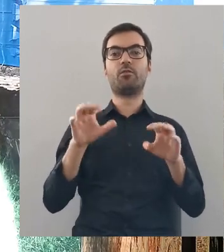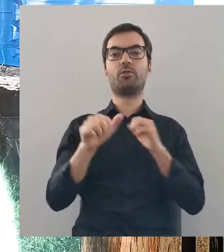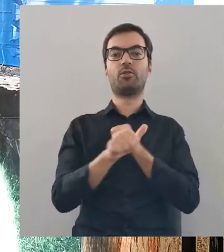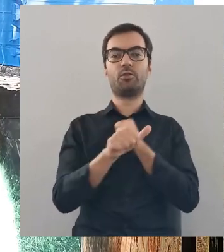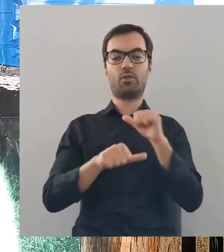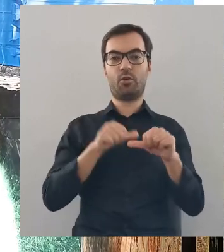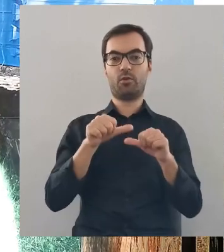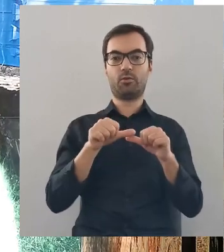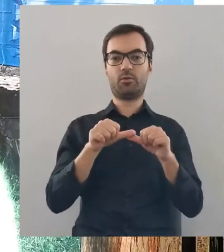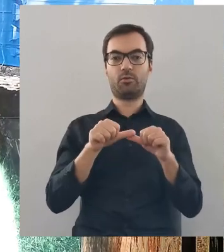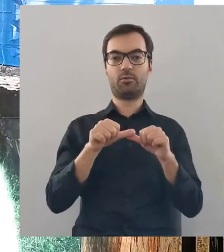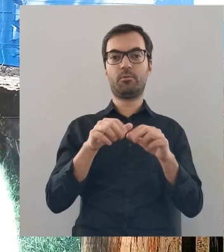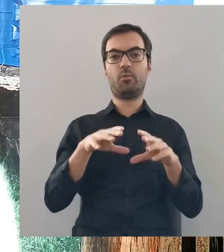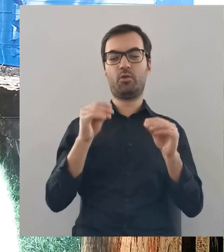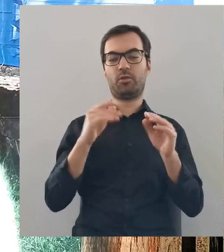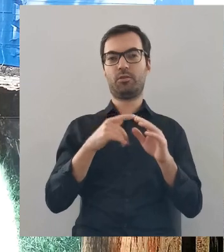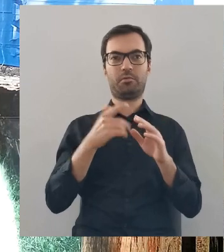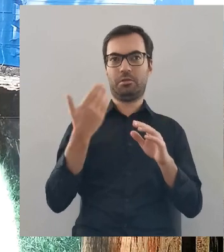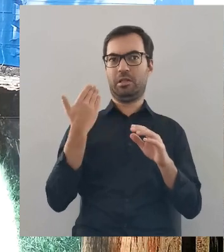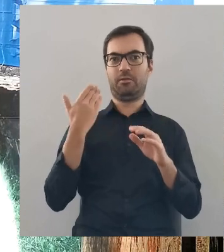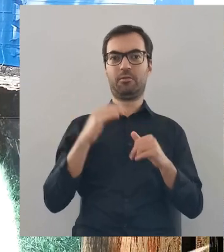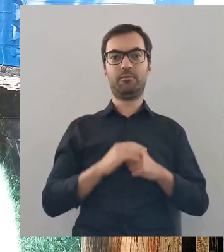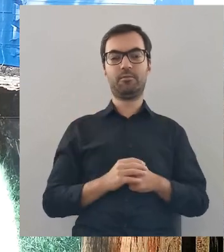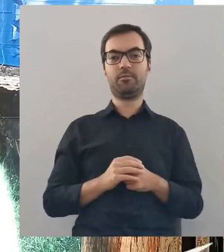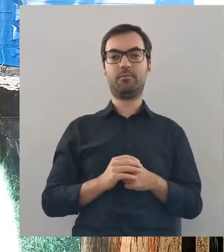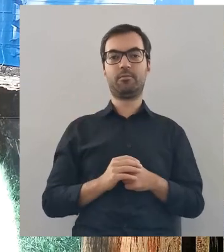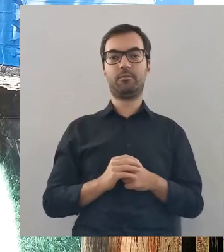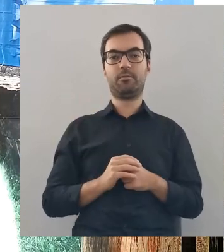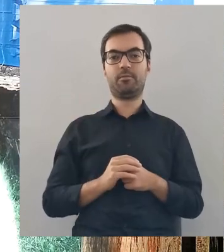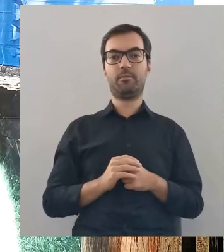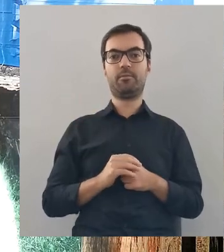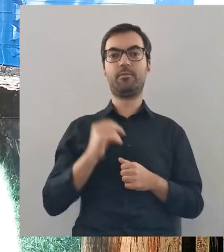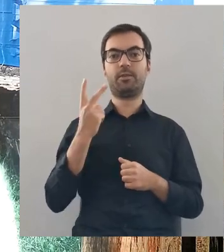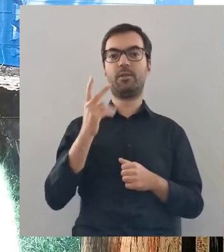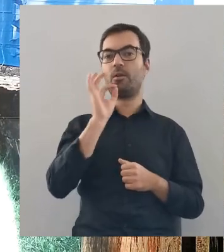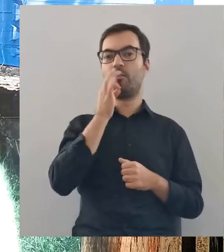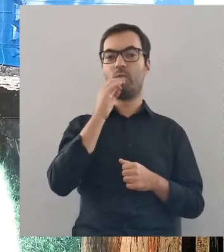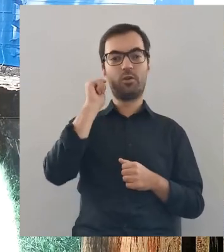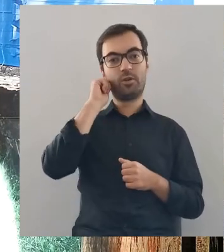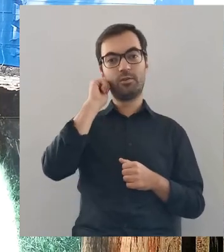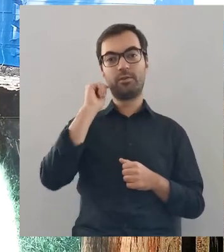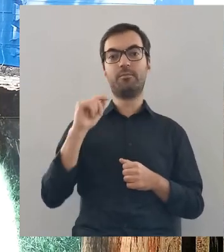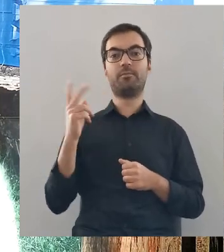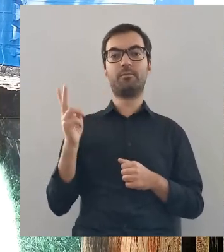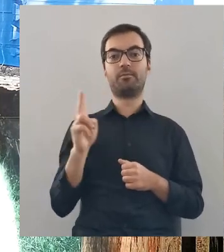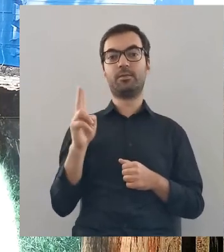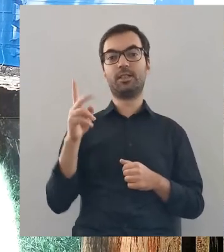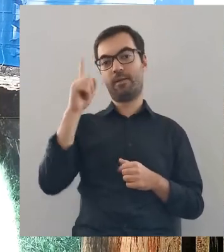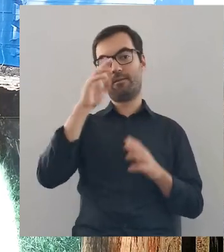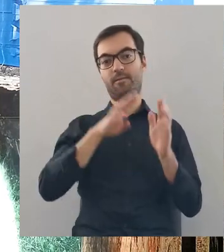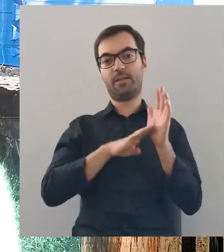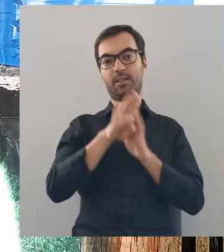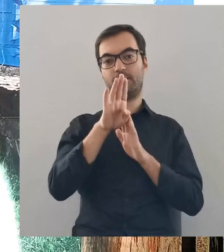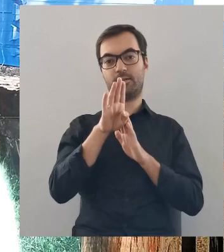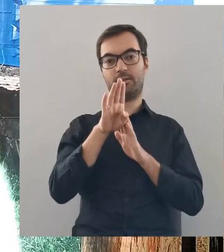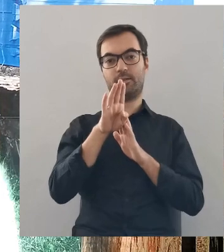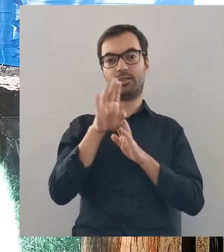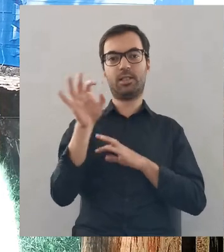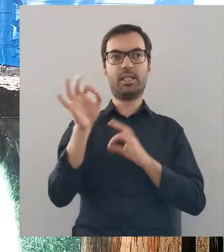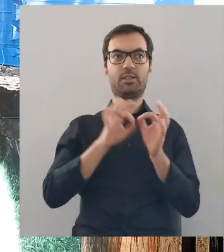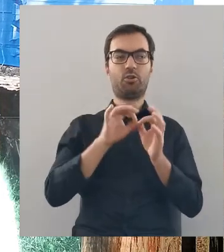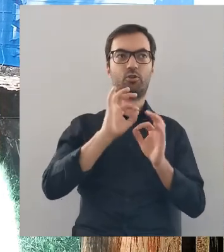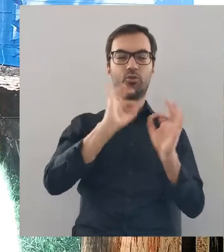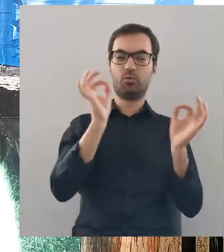Na początku lat 60. XX wieku, czyli wcale nie tak dawno temu, dwie młode niewiasty z